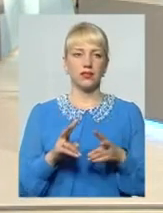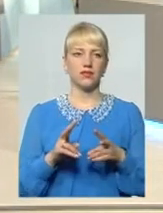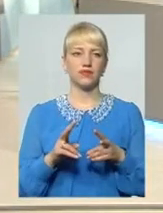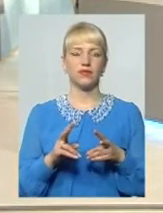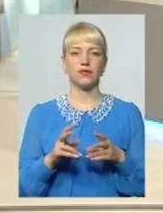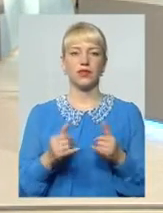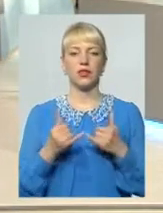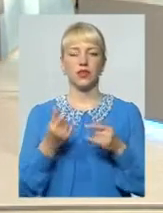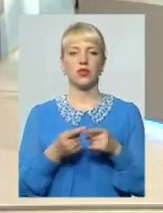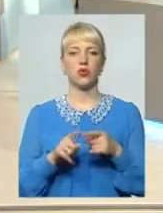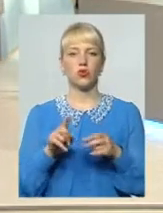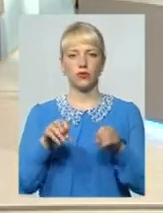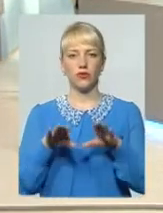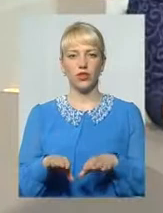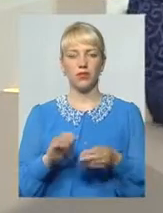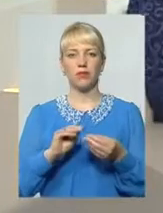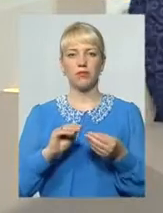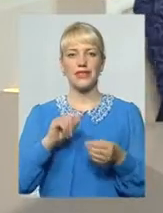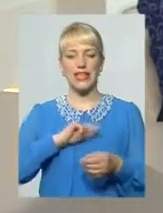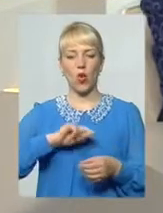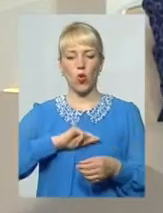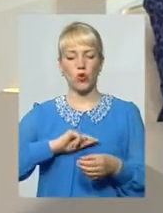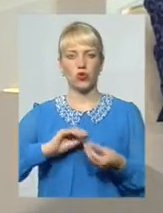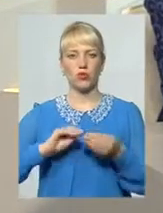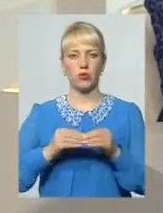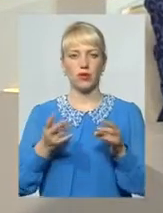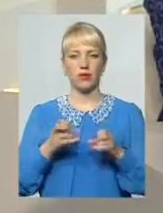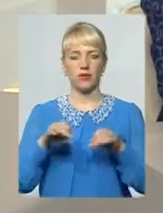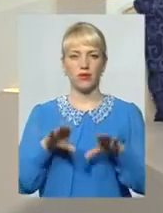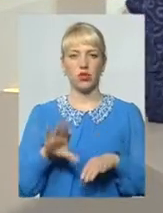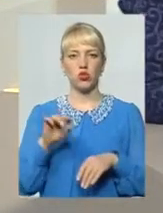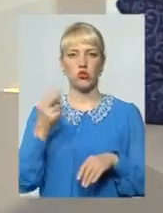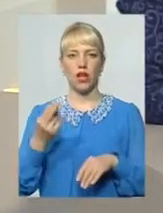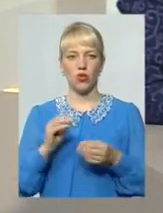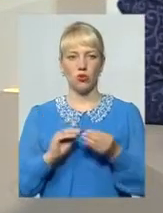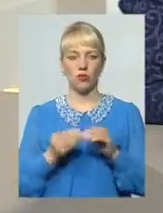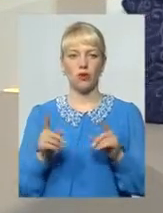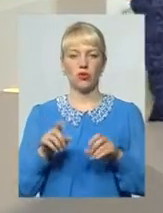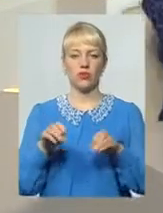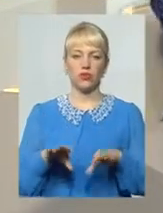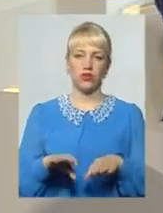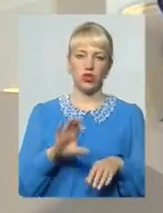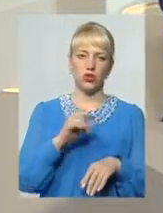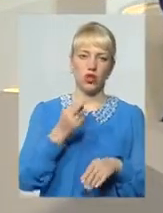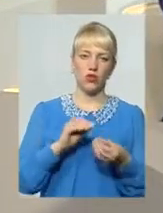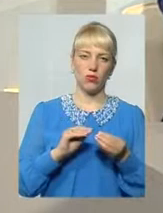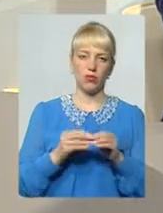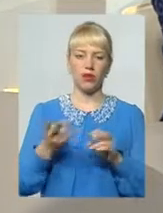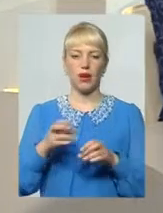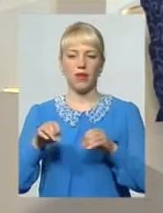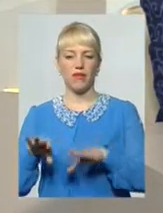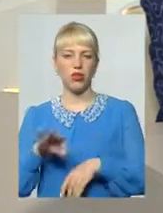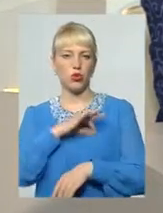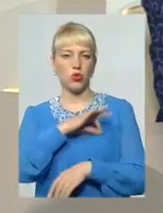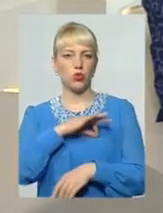що для того, щоб вирішити психологічну проблему, треба вирішити соціальну Для того, щоб вирішити соціальну, потрібно вирішувати юридичні